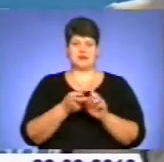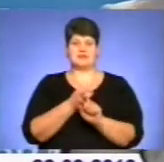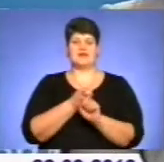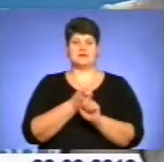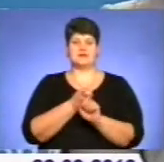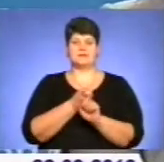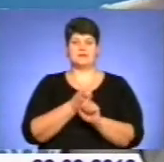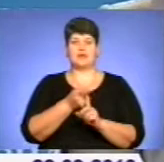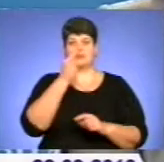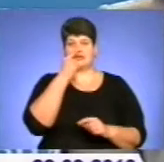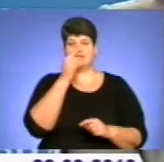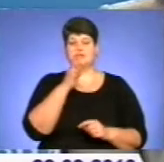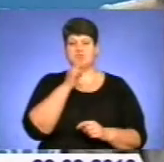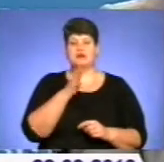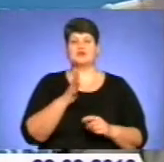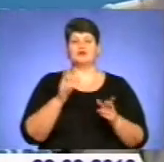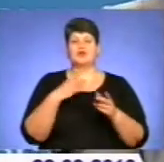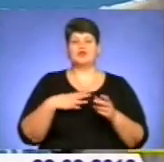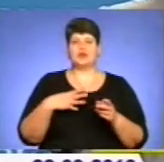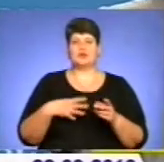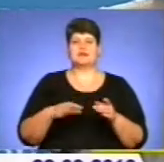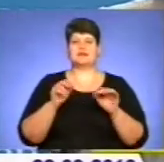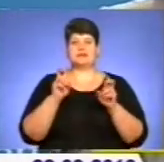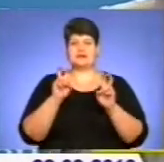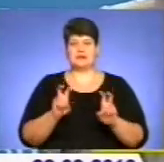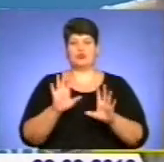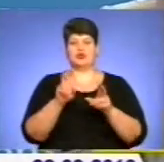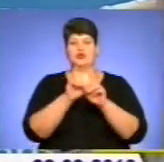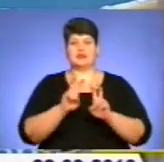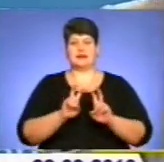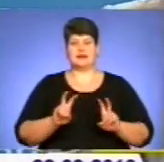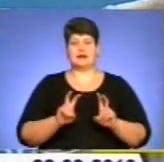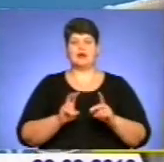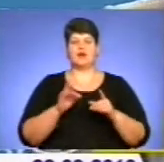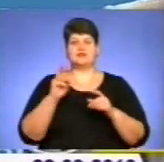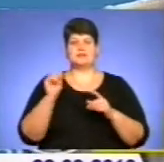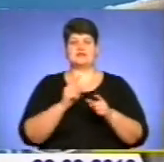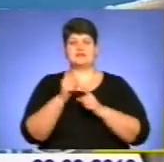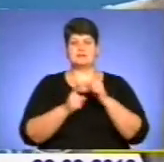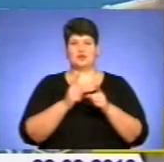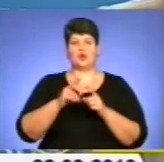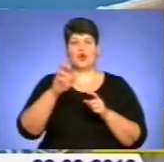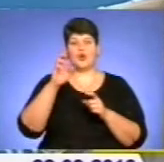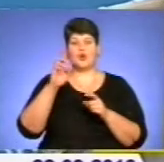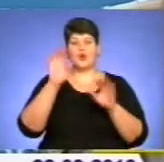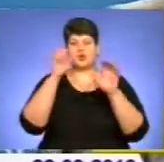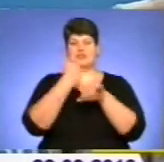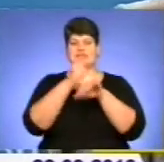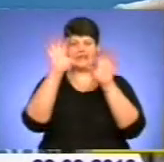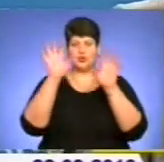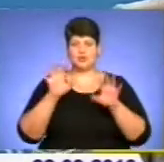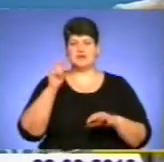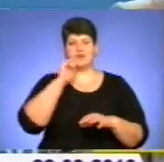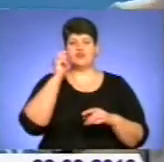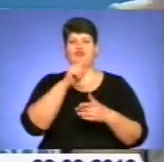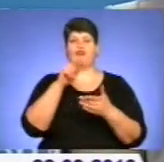Найближчим часом очікується засідання, на якому буде розглянута концепція змін до Конституції України. В тому числі у